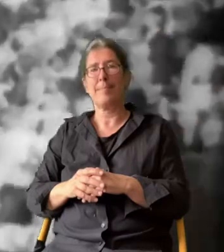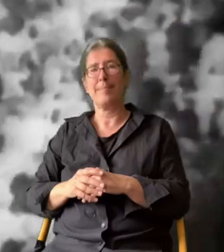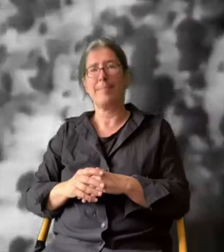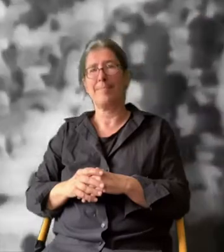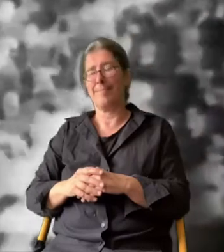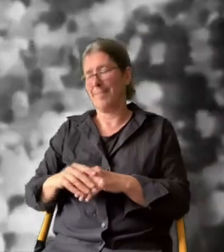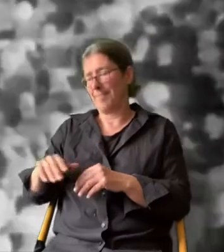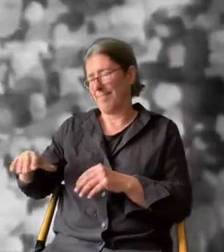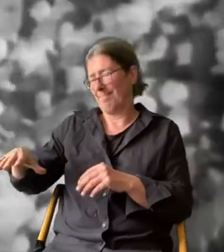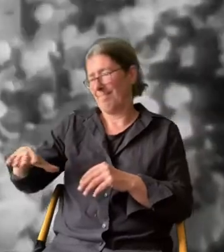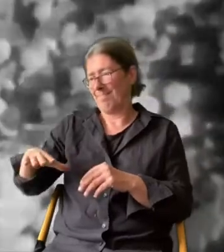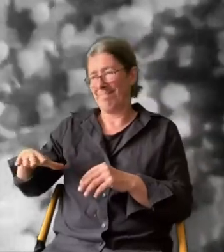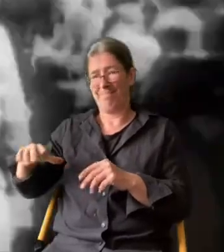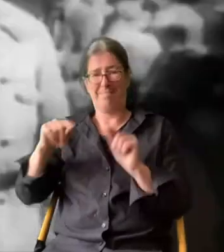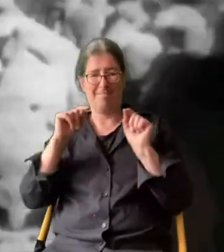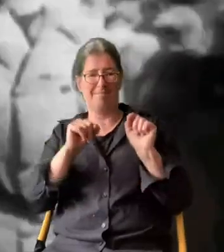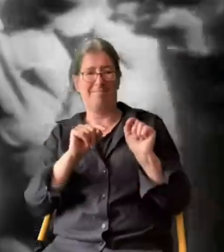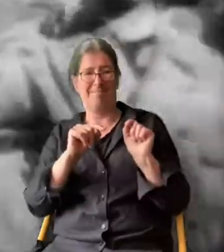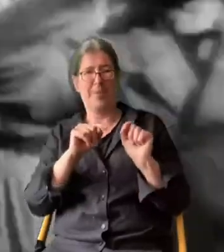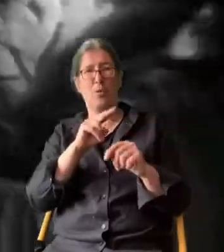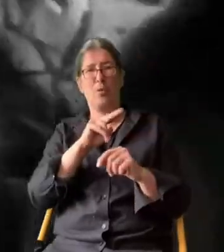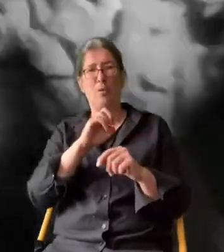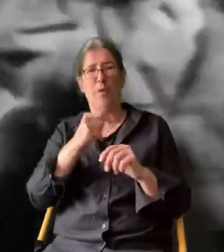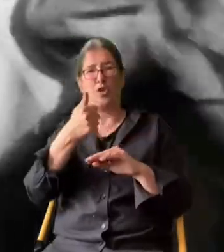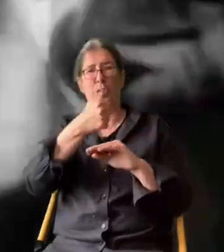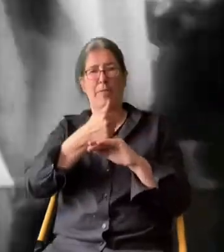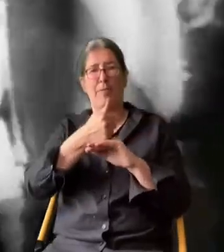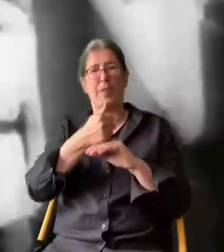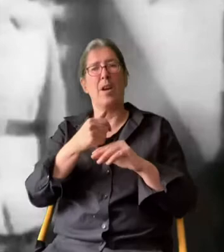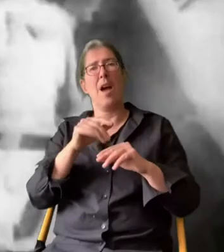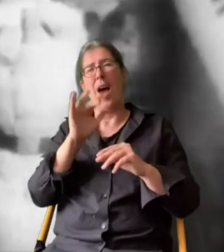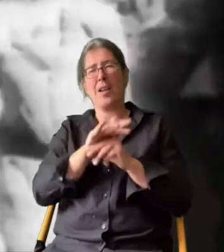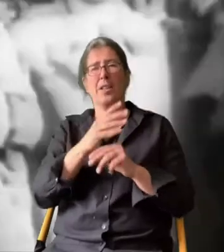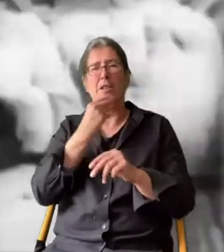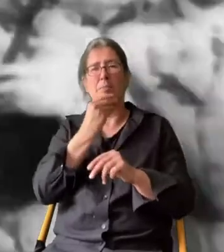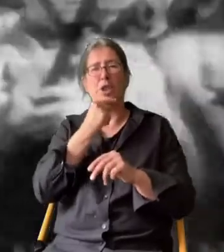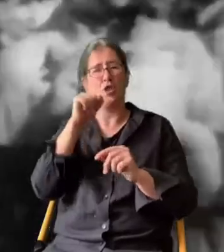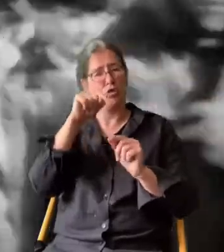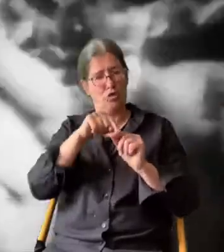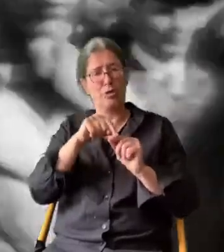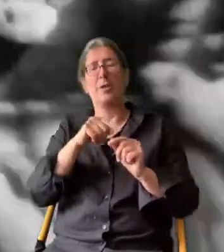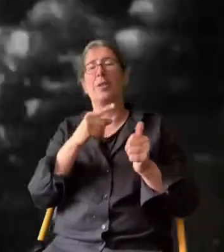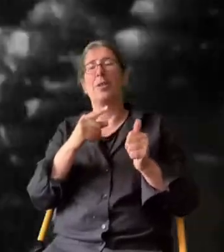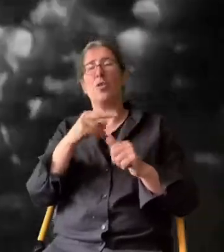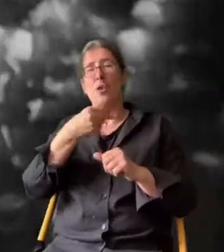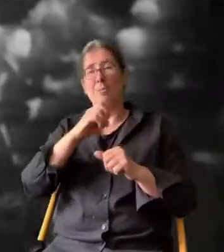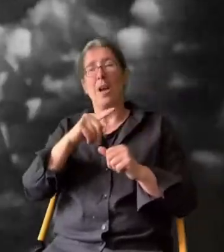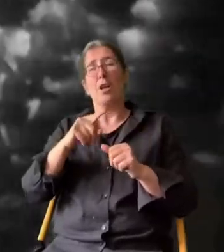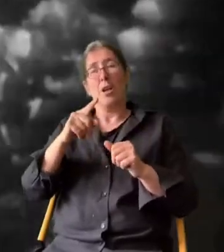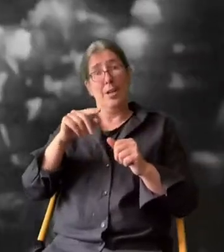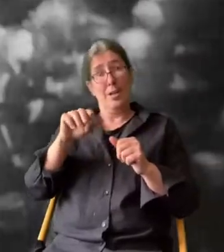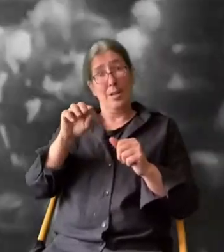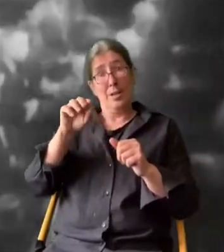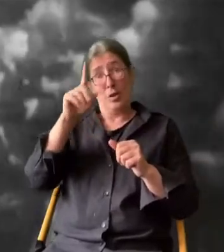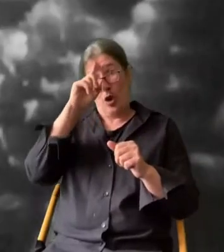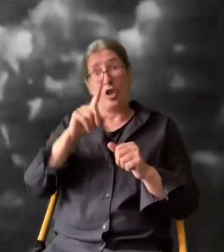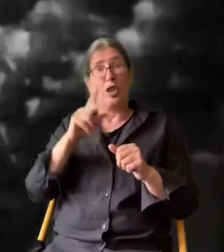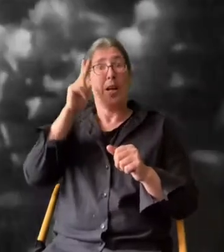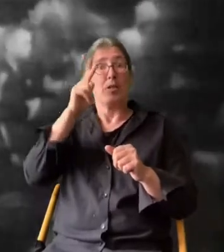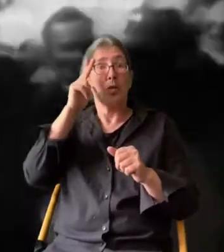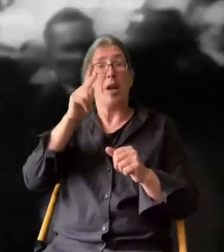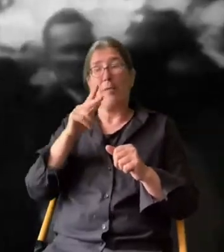Die vom antisemitischen Zeitungsmogul und Ufa-Chef Alfred Hugenberg angeführte Deutsch-Nationale Volkspartei